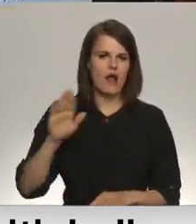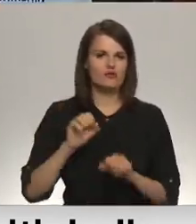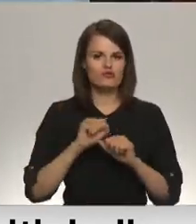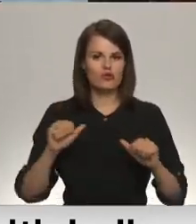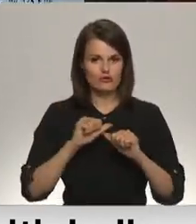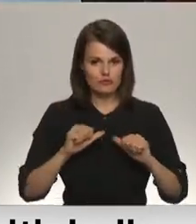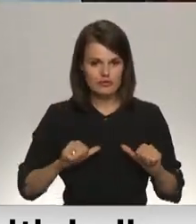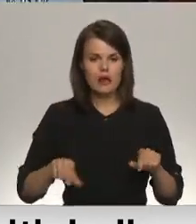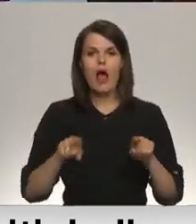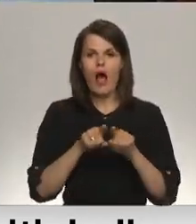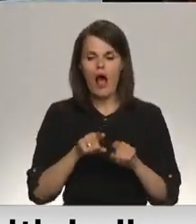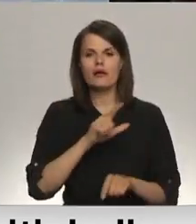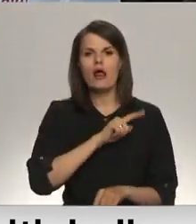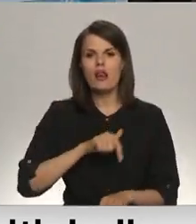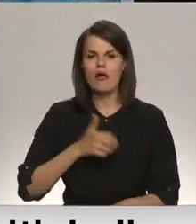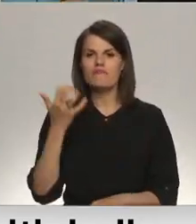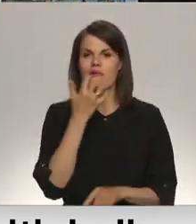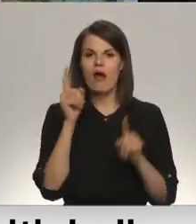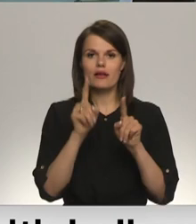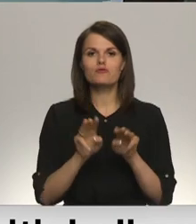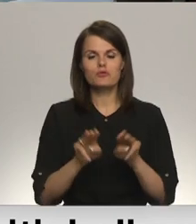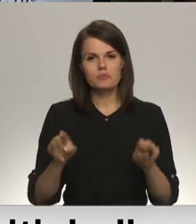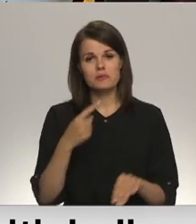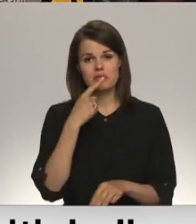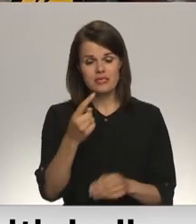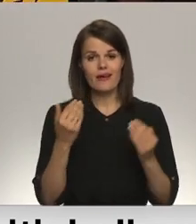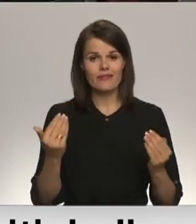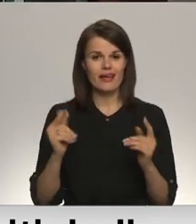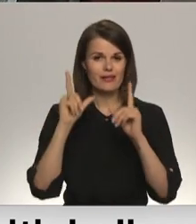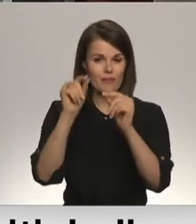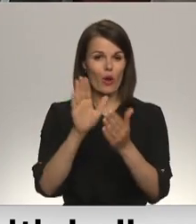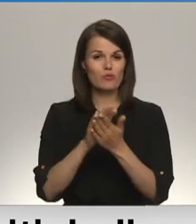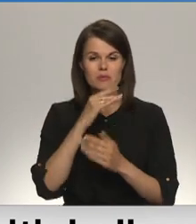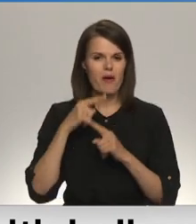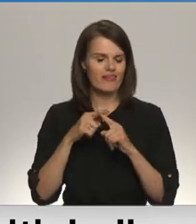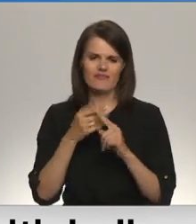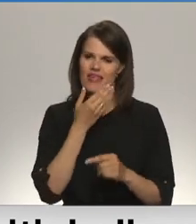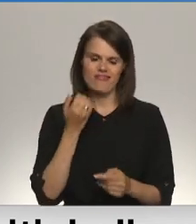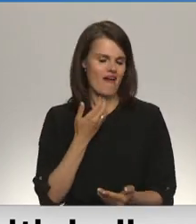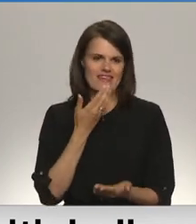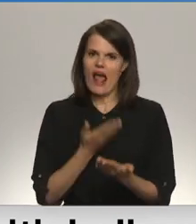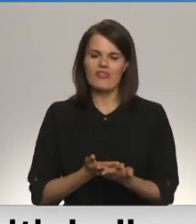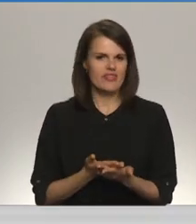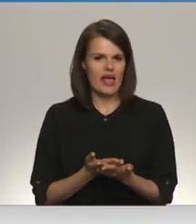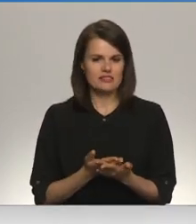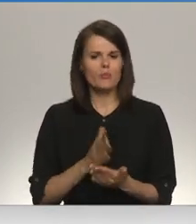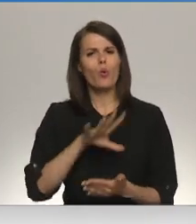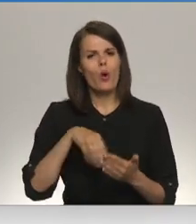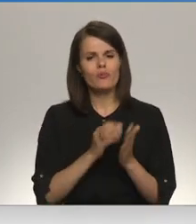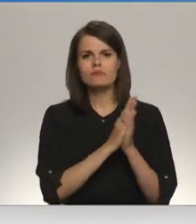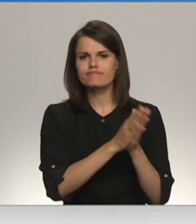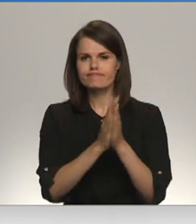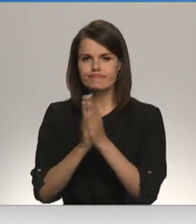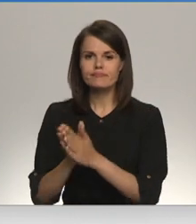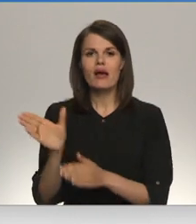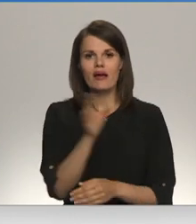Arī Latvijas ārlietu ministrie norāda, doties uz Baltkrieviju šobrīd nav vēlams. Aicinājām un joprojām aicinājām visus tos valsts